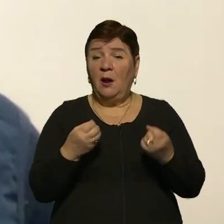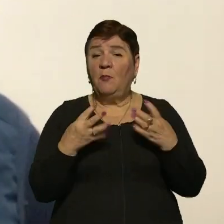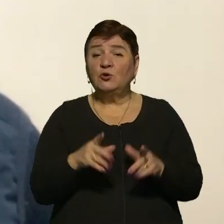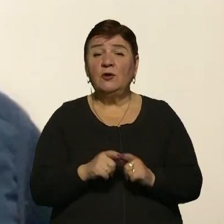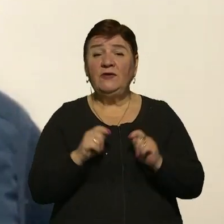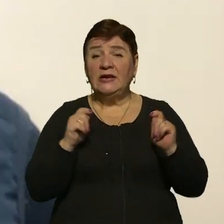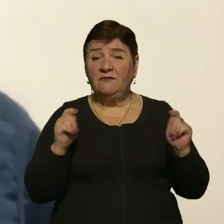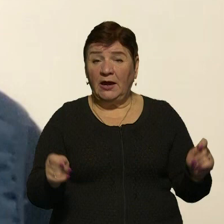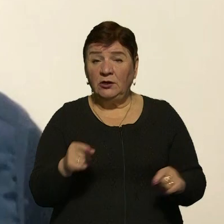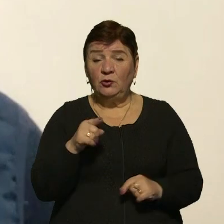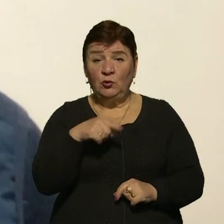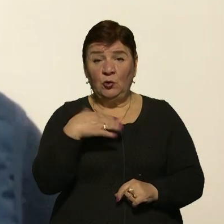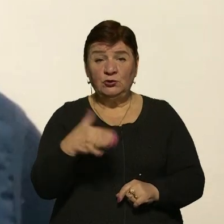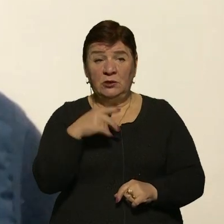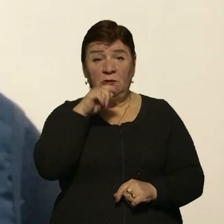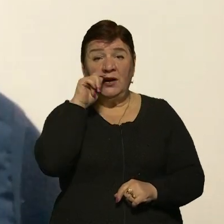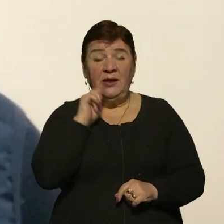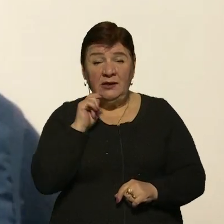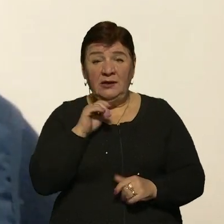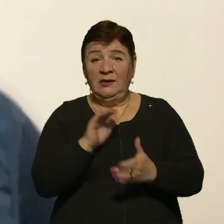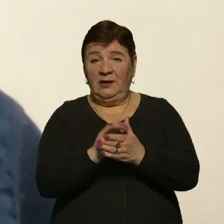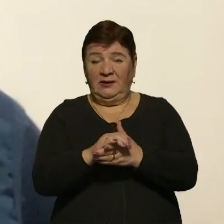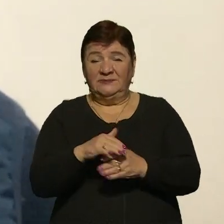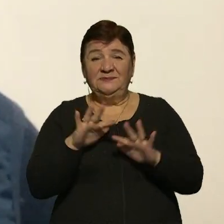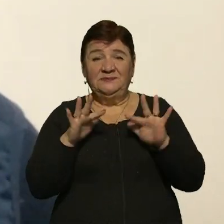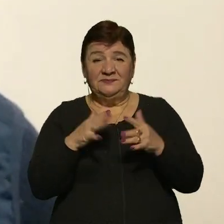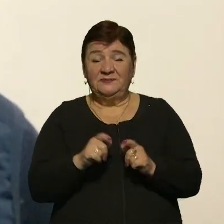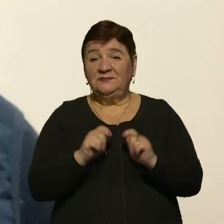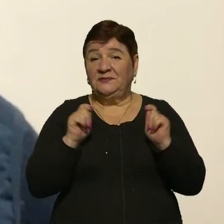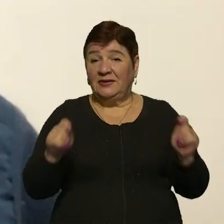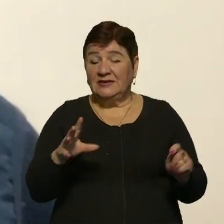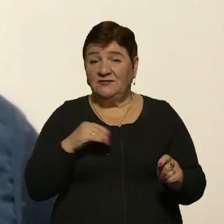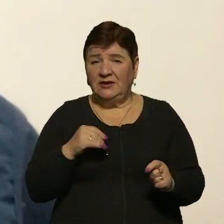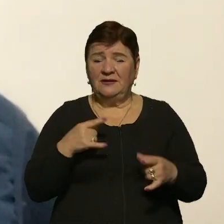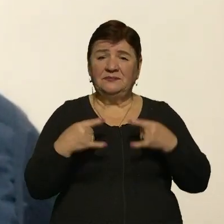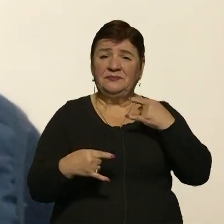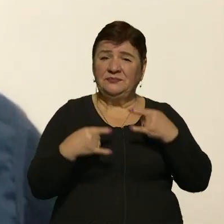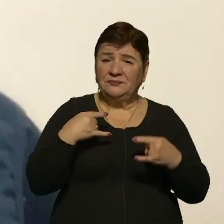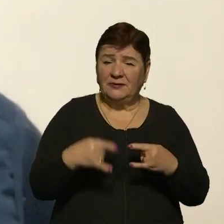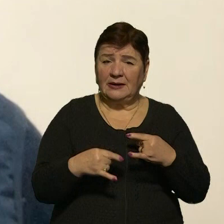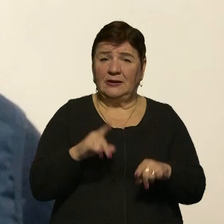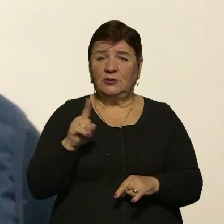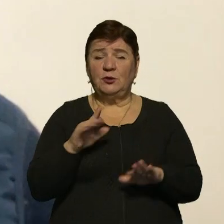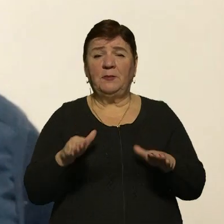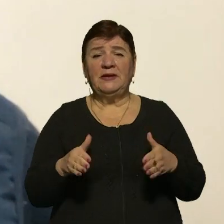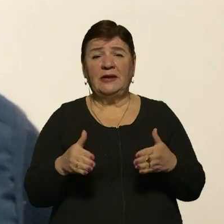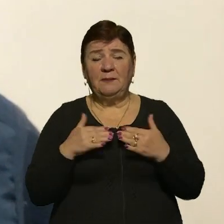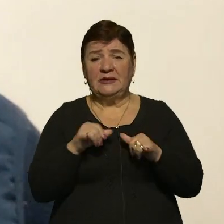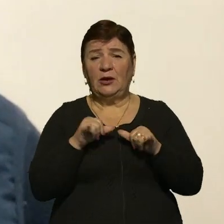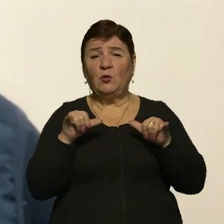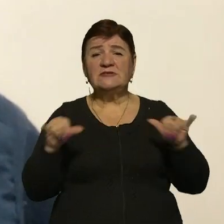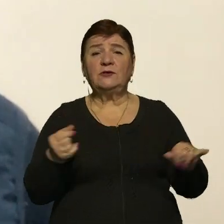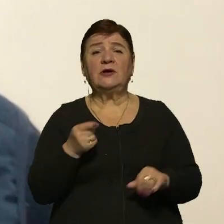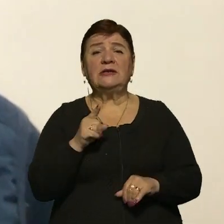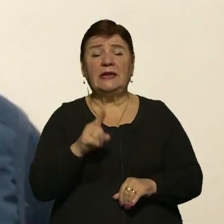відкривають. І отут вже українцям нам це знайома ситуація. Намагаються відкривати свої телеканали або підтримувати розвиток тих,